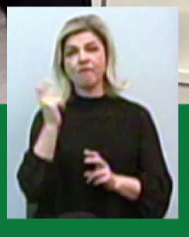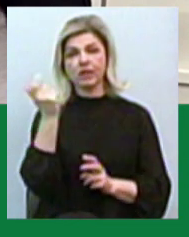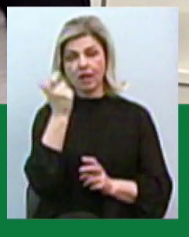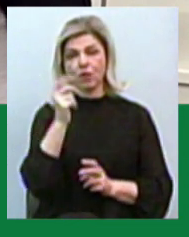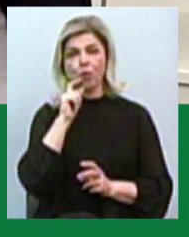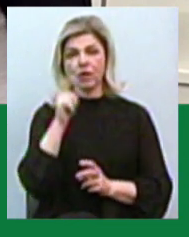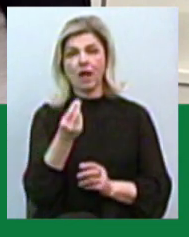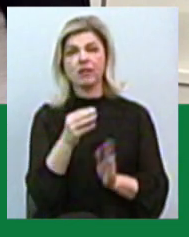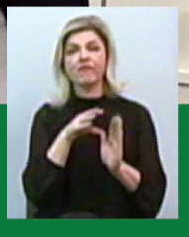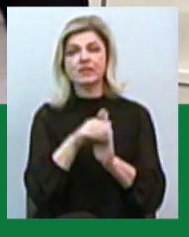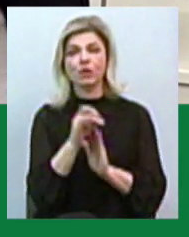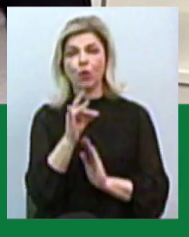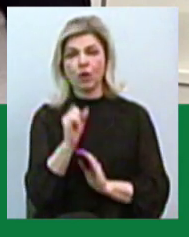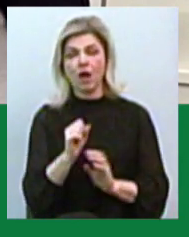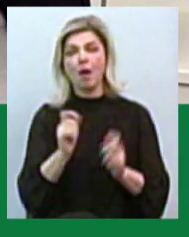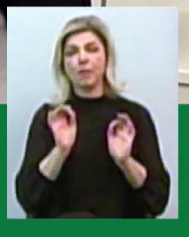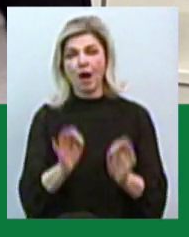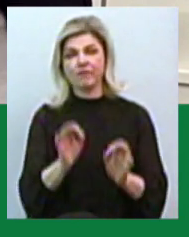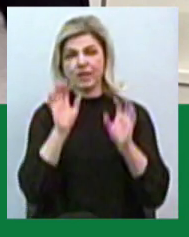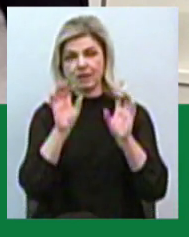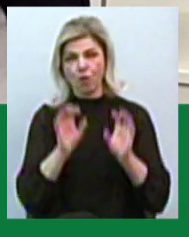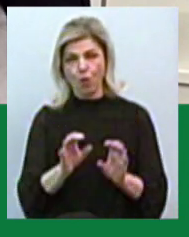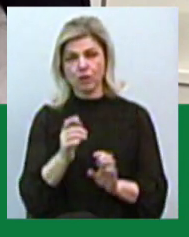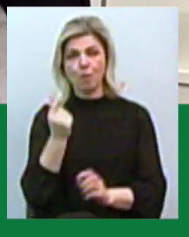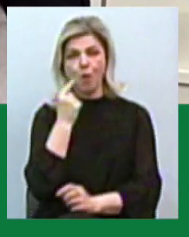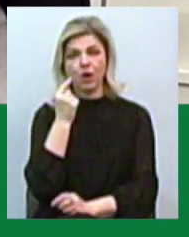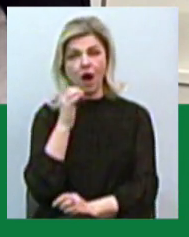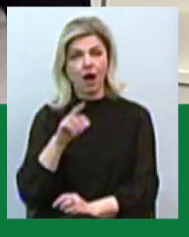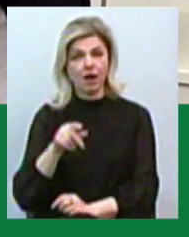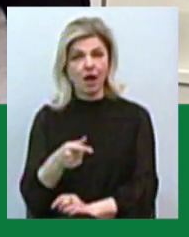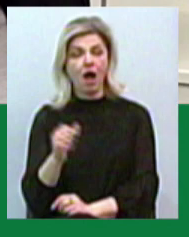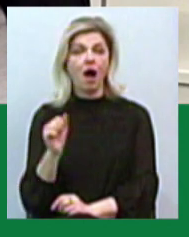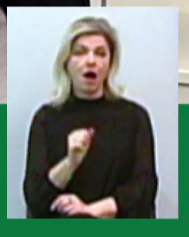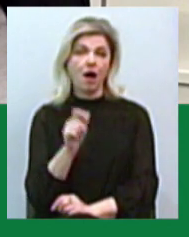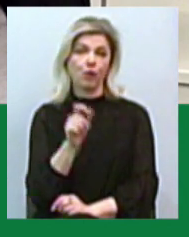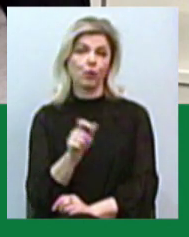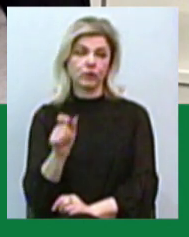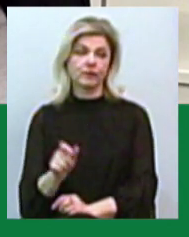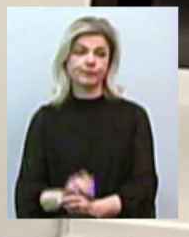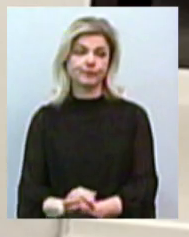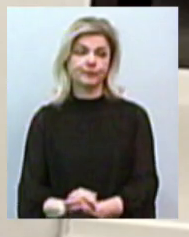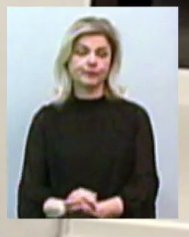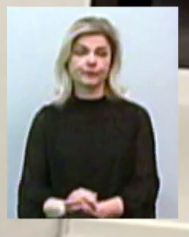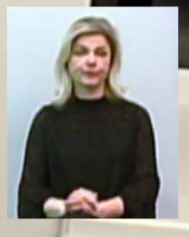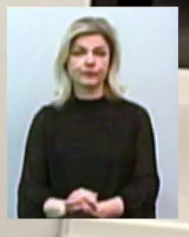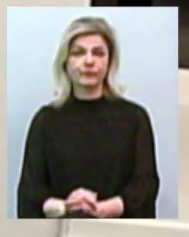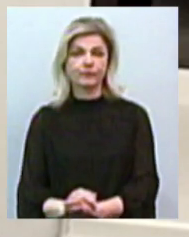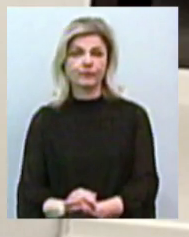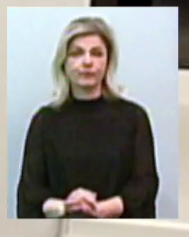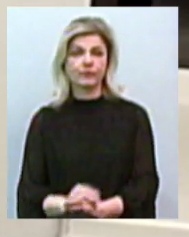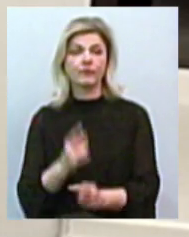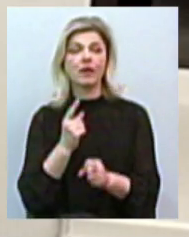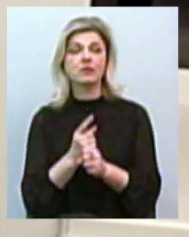інвестора, правда, закон, мораль. А люди зіграли, я б скажу, в